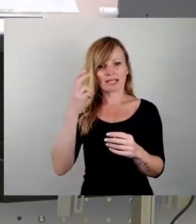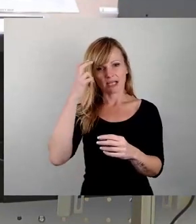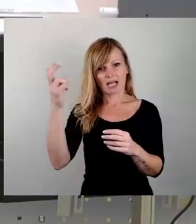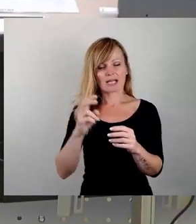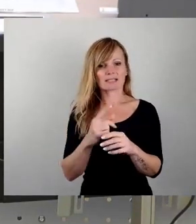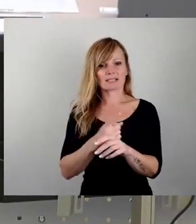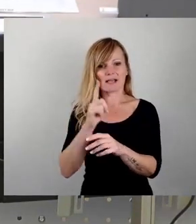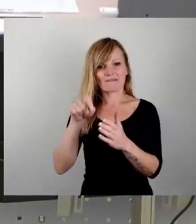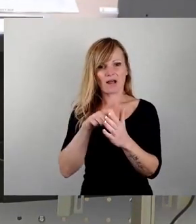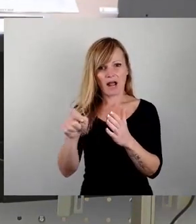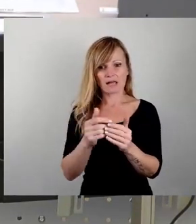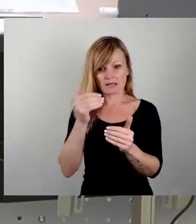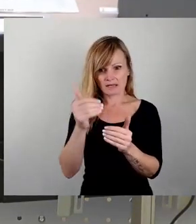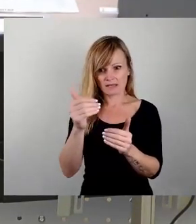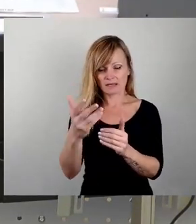Wer will das schon?